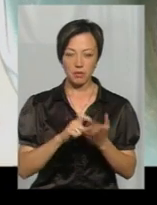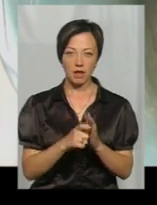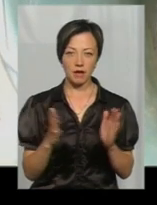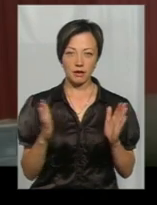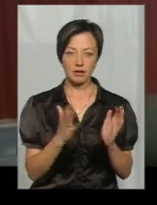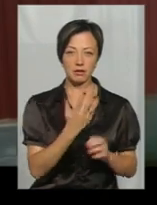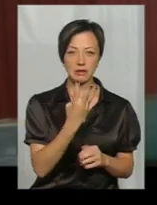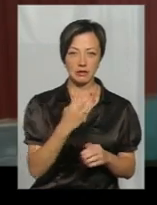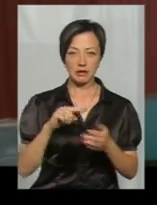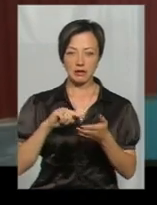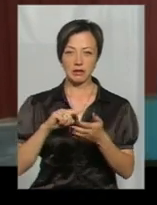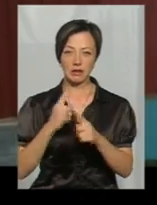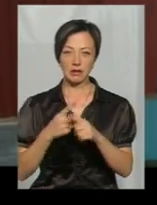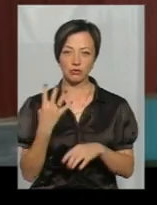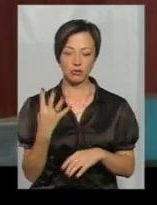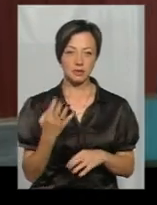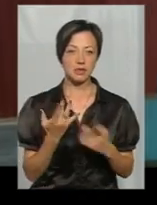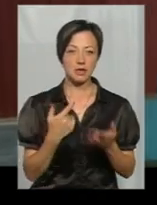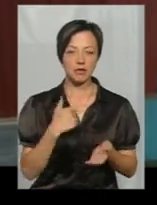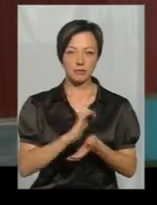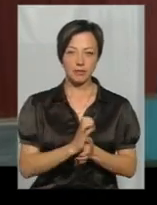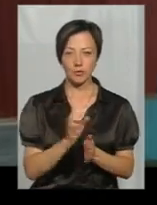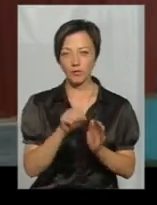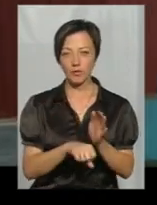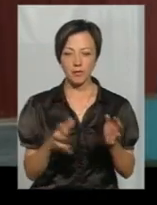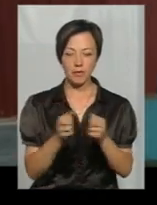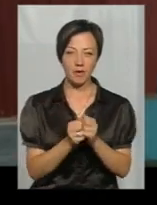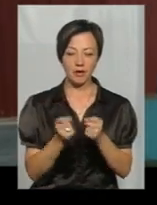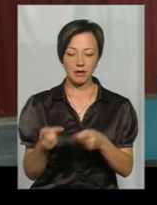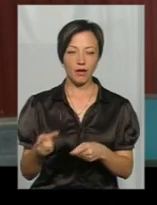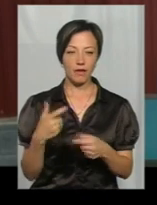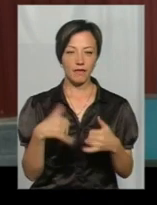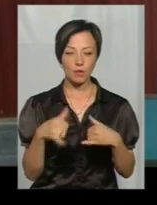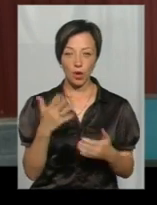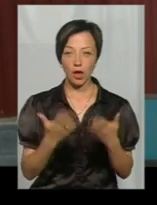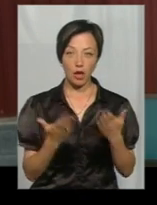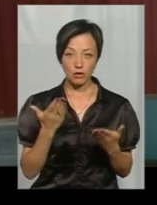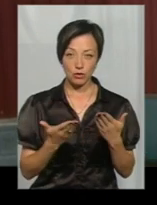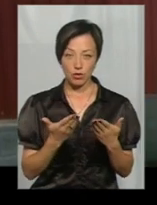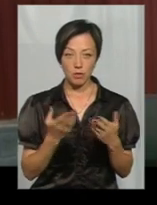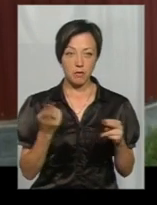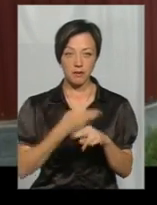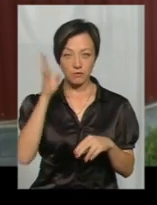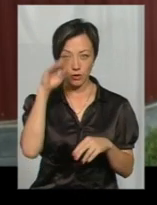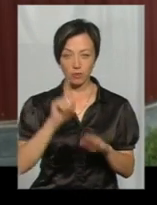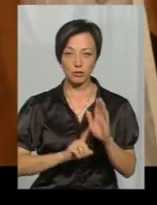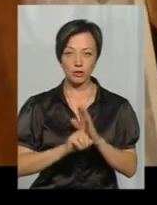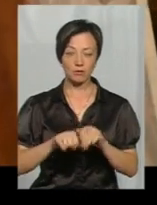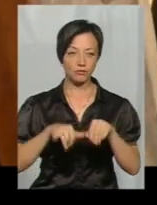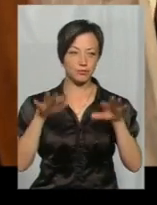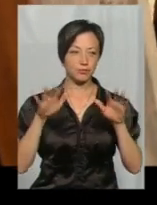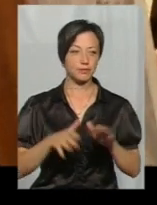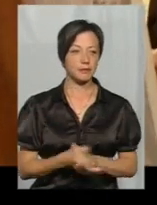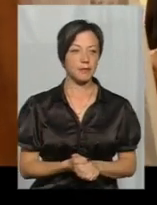Музика Скільки я їх набив? Що вбив, що піймав і кидаю в відроби, тому що якщо вони без води, то вони починають злітати.